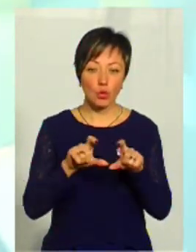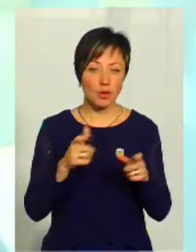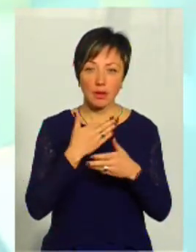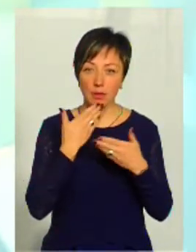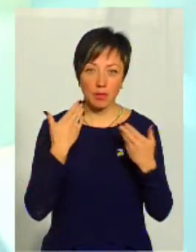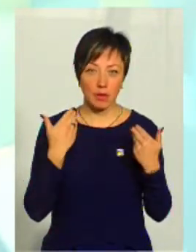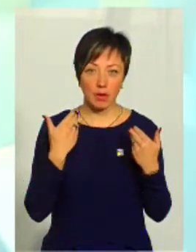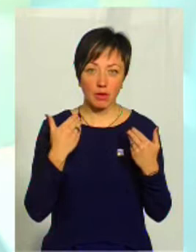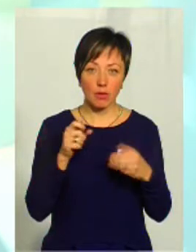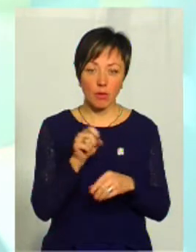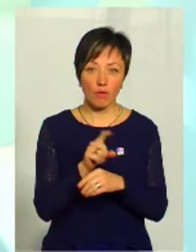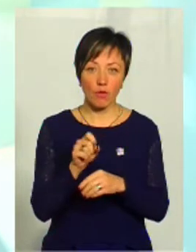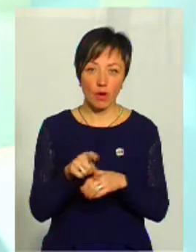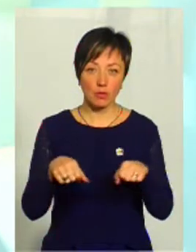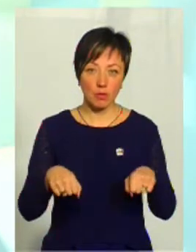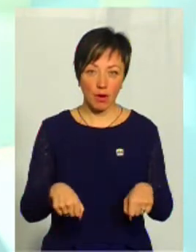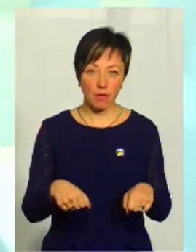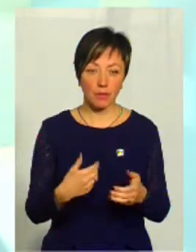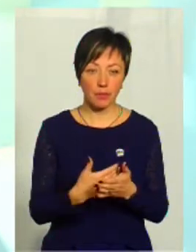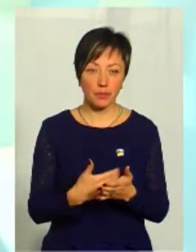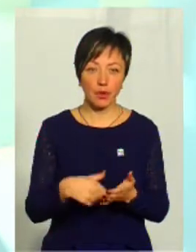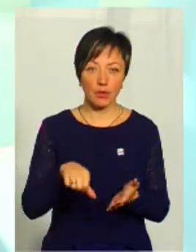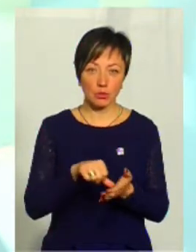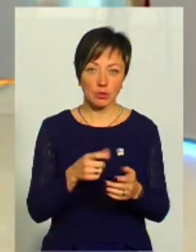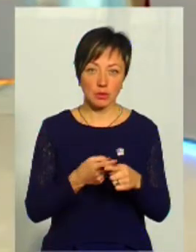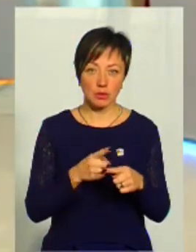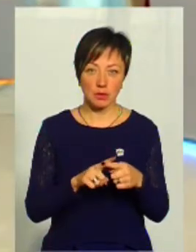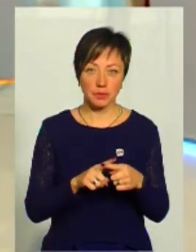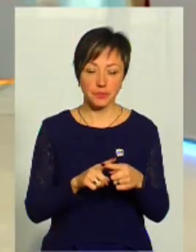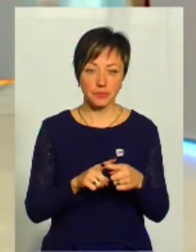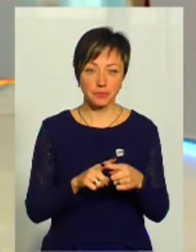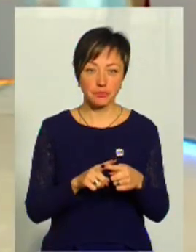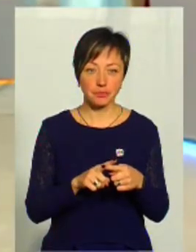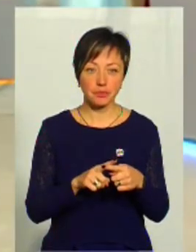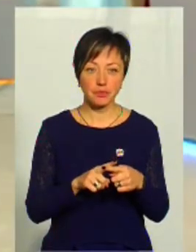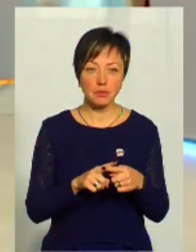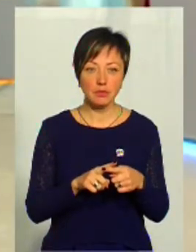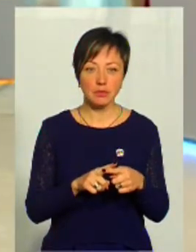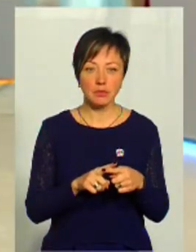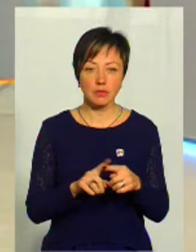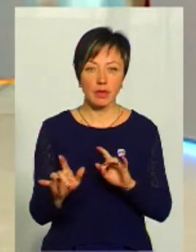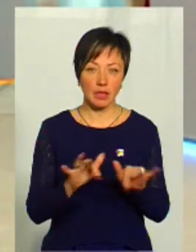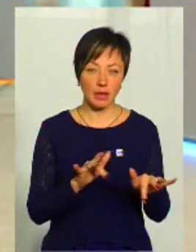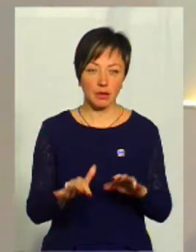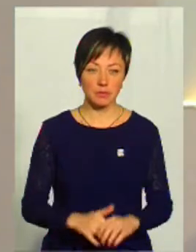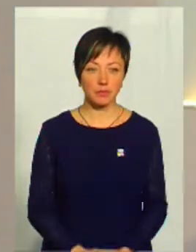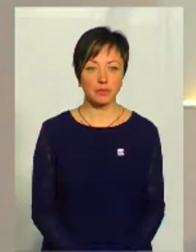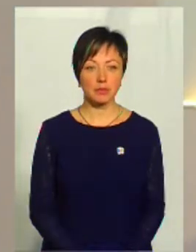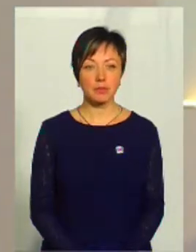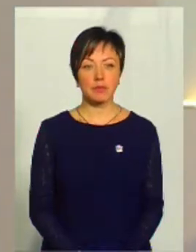вони не мають повноваження, права, скажімо, брати отакі участь в цих діях таких.